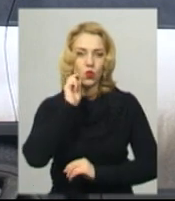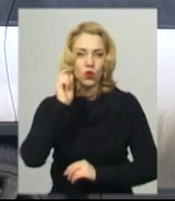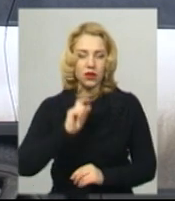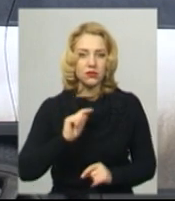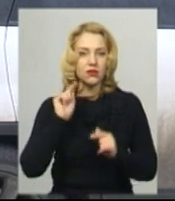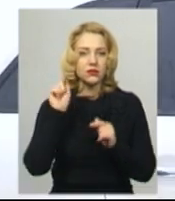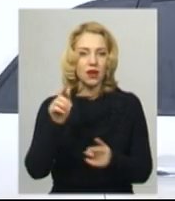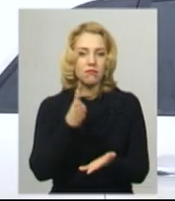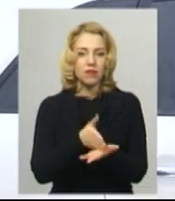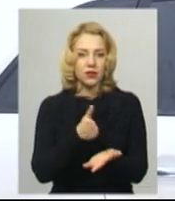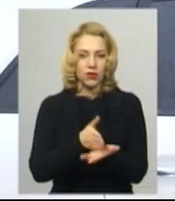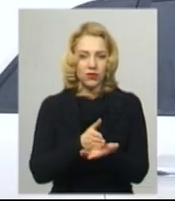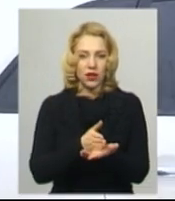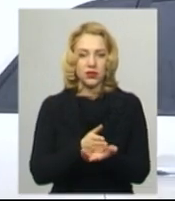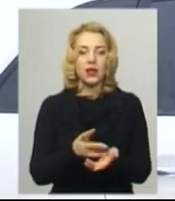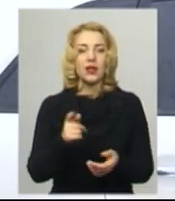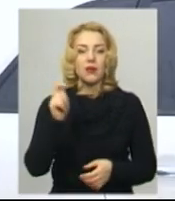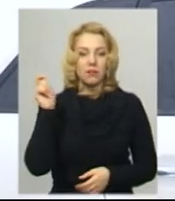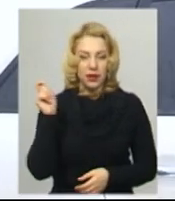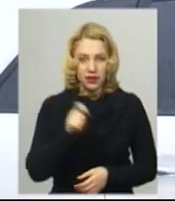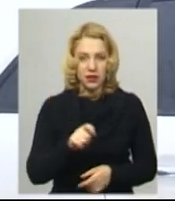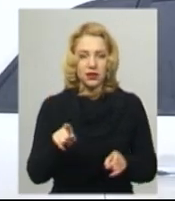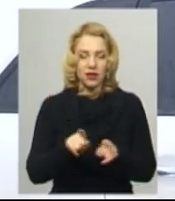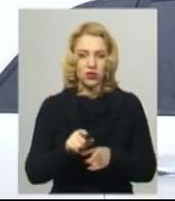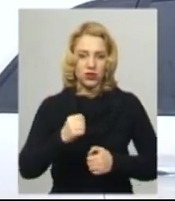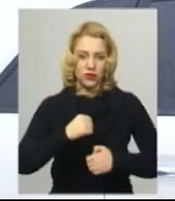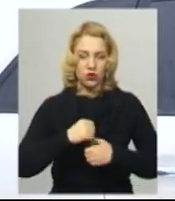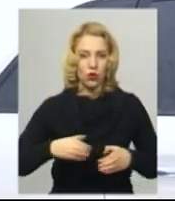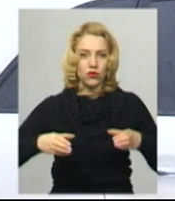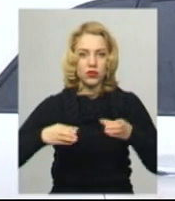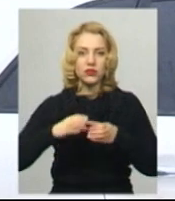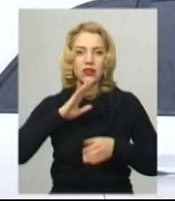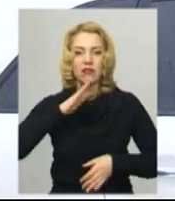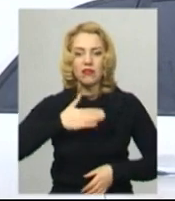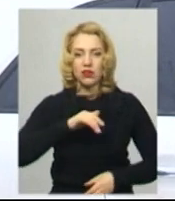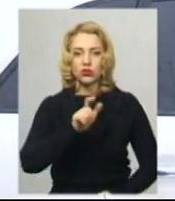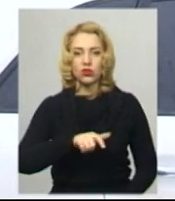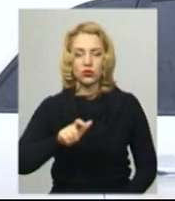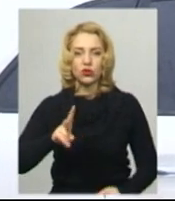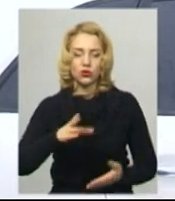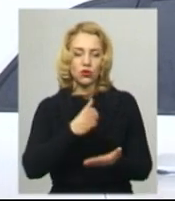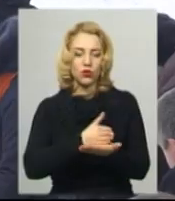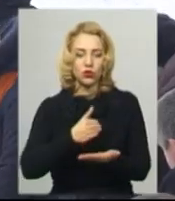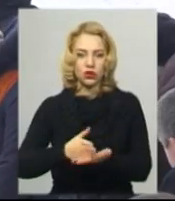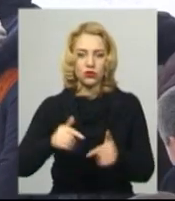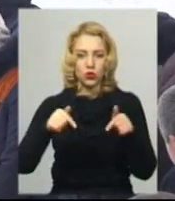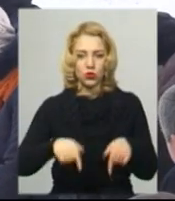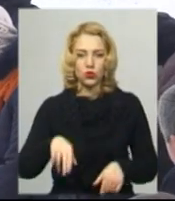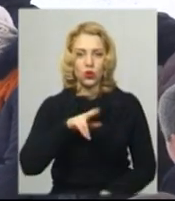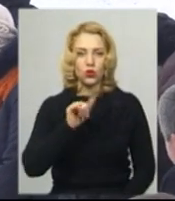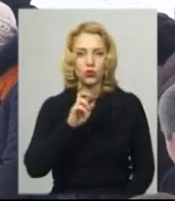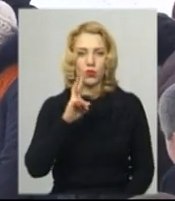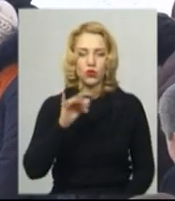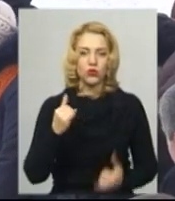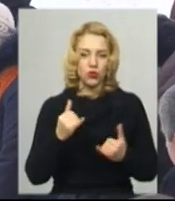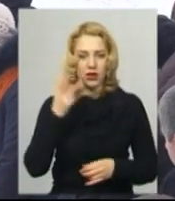перебували, приїхали також з військової частини наші люди, які сьогодні розташовані тут в Дубно. Сьогодні